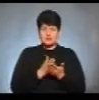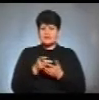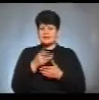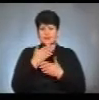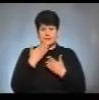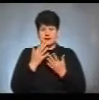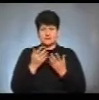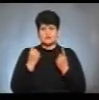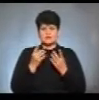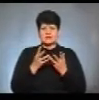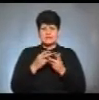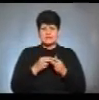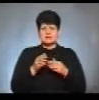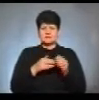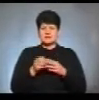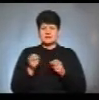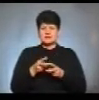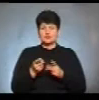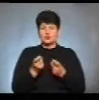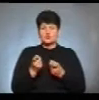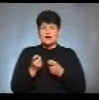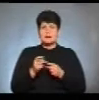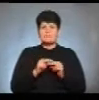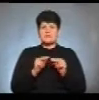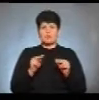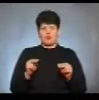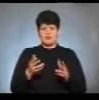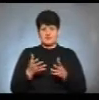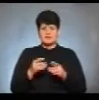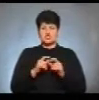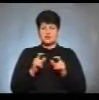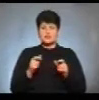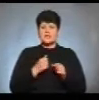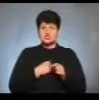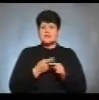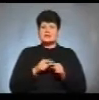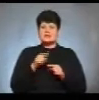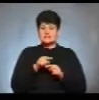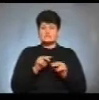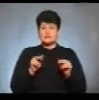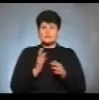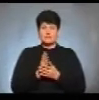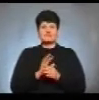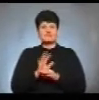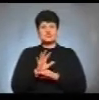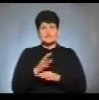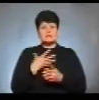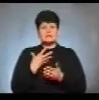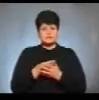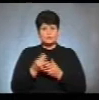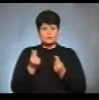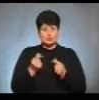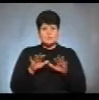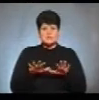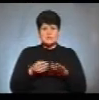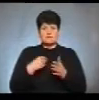достатньої кількості фахівців, вона залучає педагогів зі шкіл. І, на жаль, цих педагогів мають відряджати за власні кошти, тобто кошти